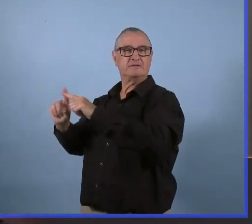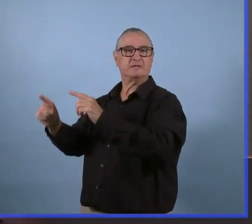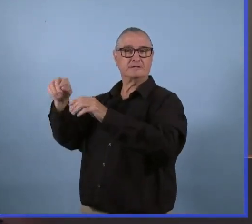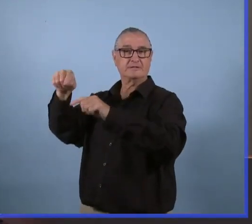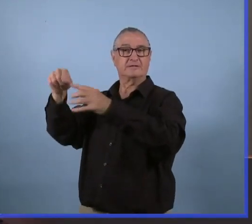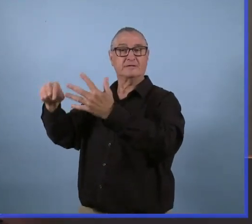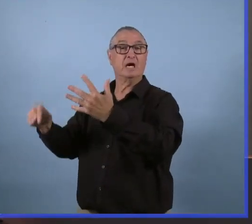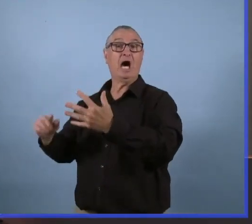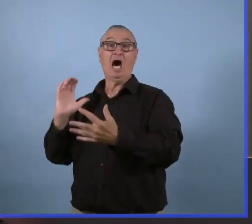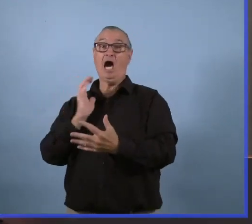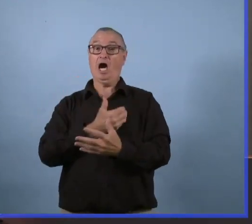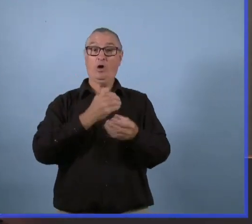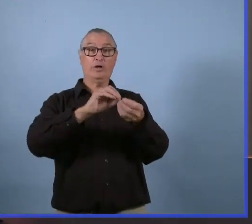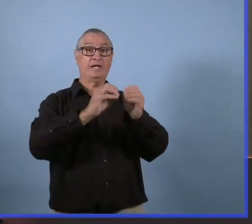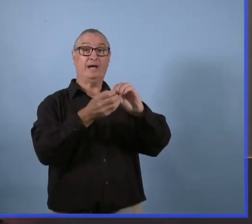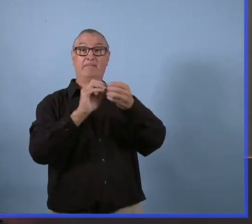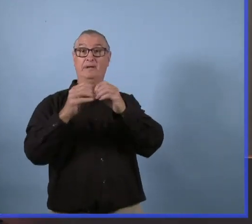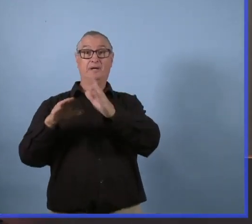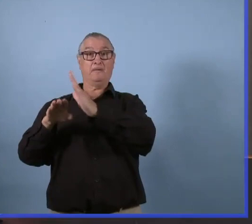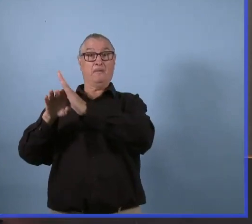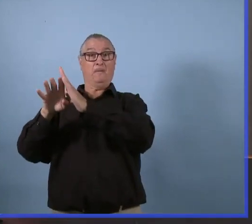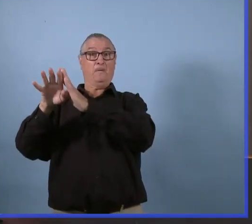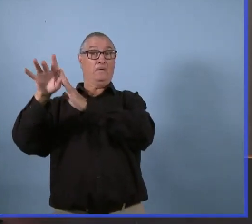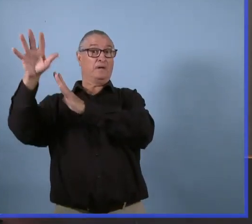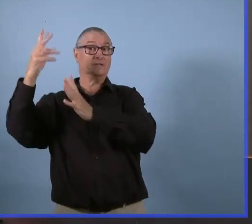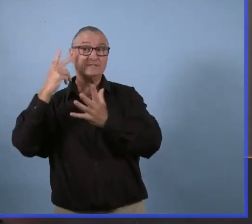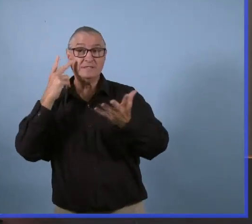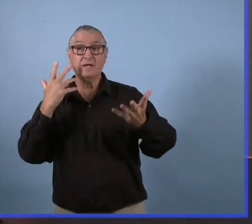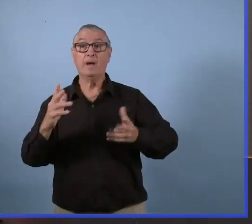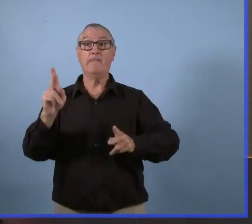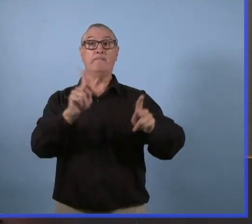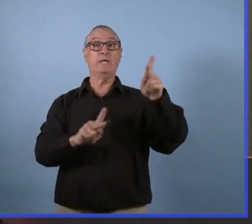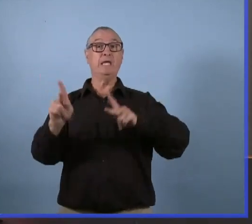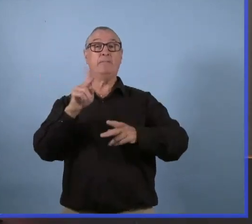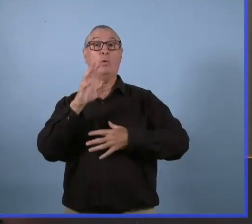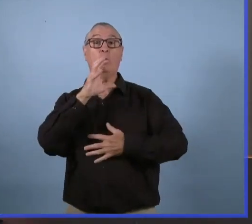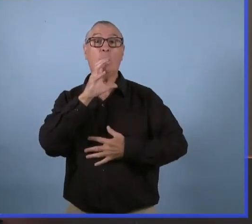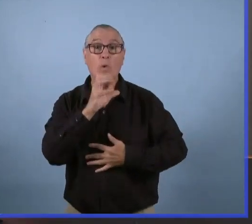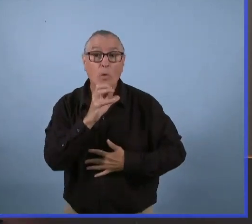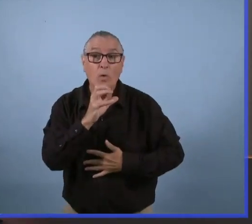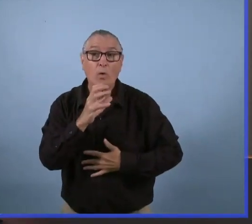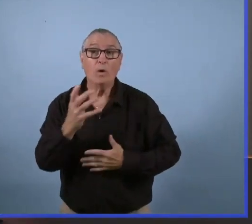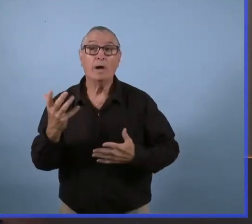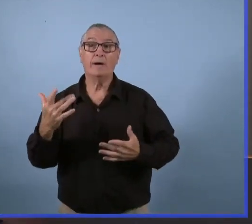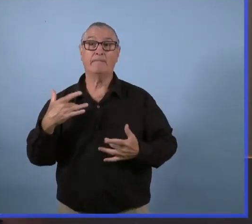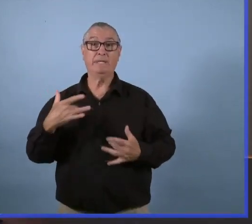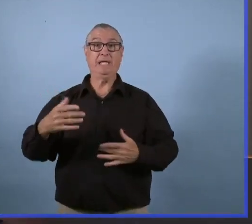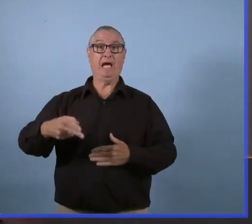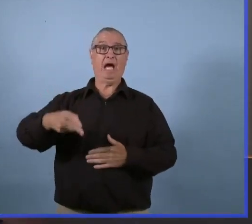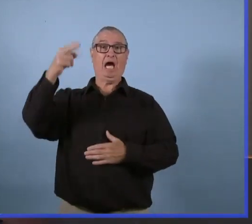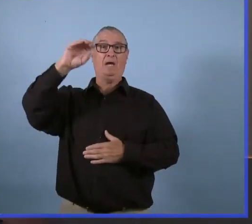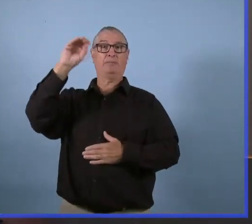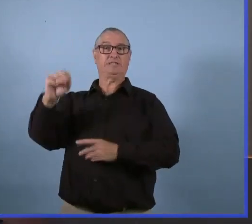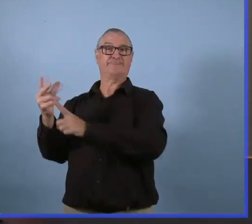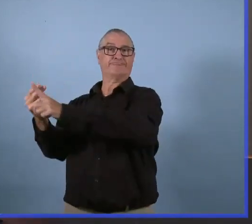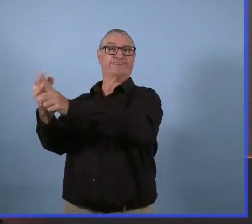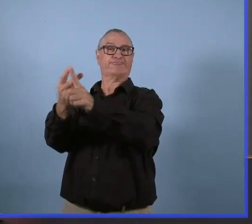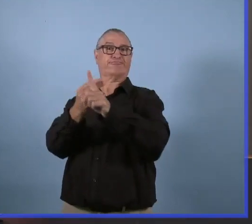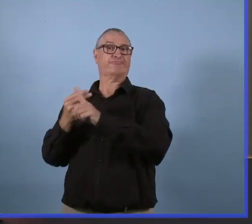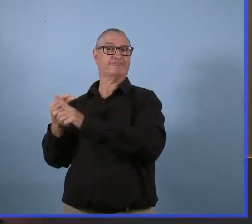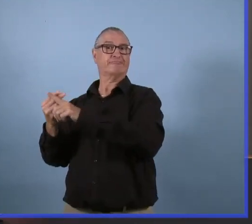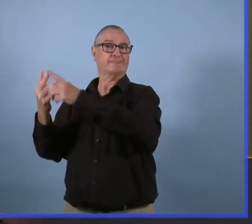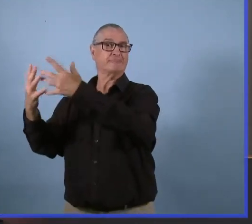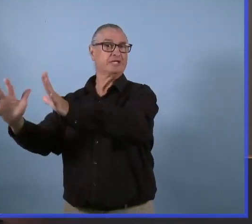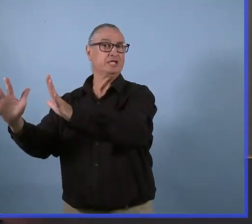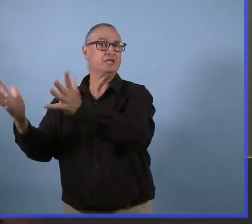Chez les personnes les plus âgées, ces pourcentages continuent d'augmenter. Les personnes les plus à risque d'aller en soins intensifs ou en